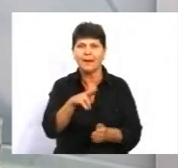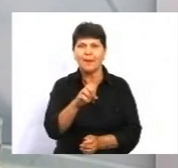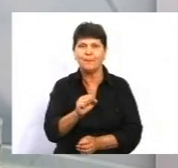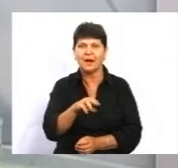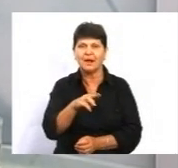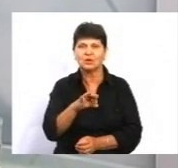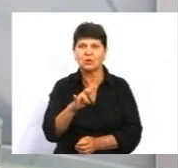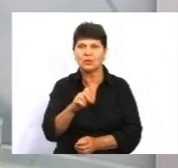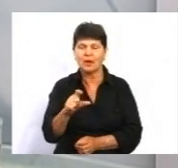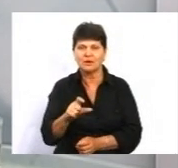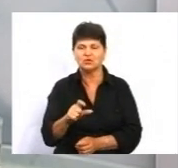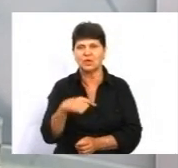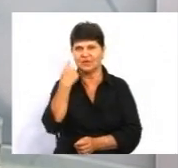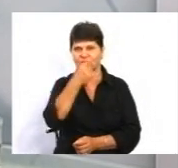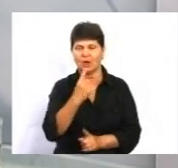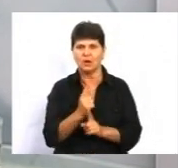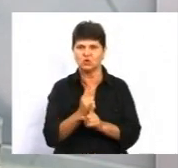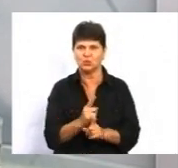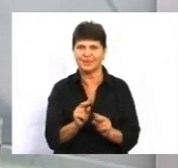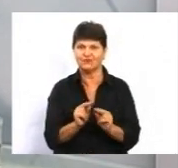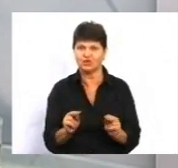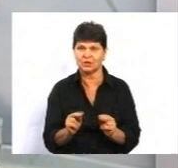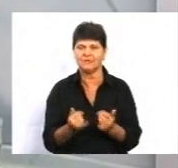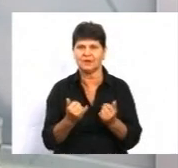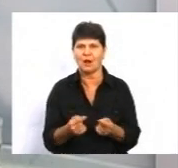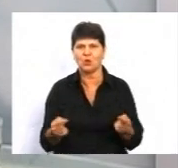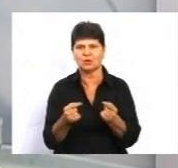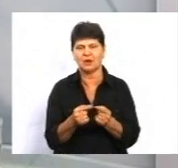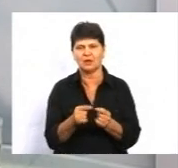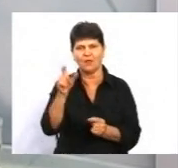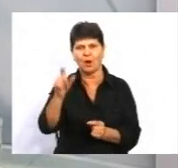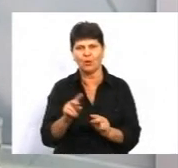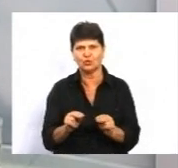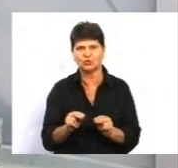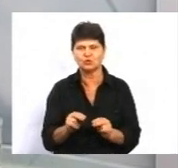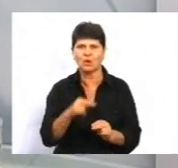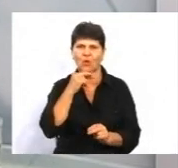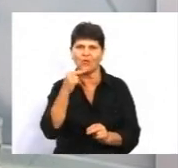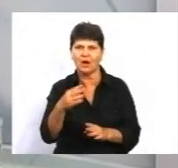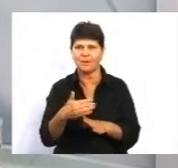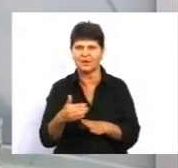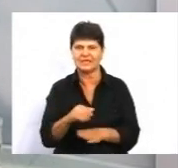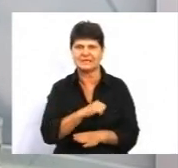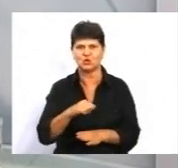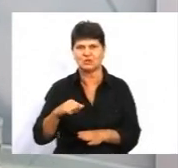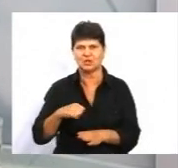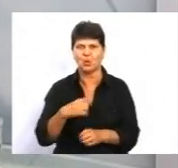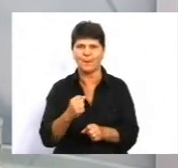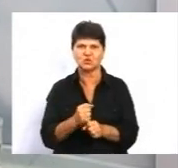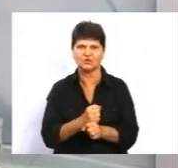передбачає індивідуальний супровід вчителя для конкретного учня. Водночас велика увага приділяється самостійному опрацюванню